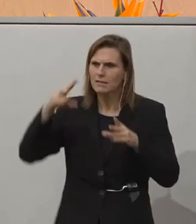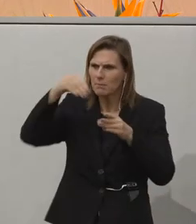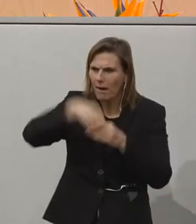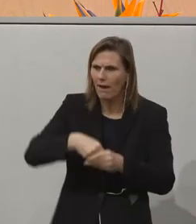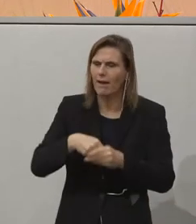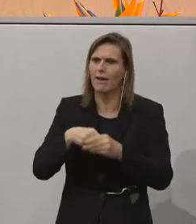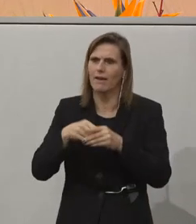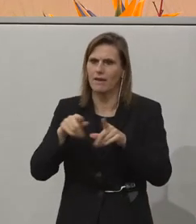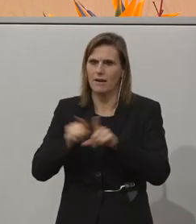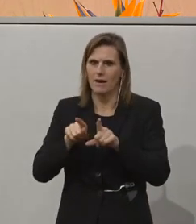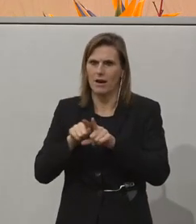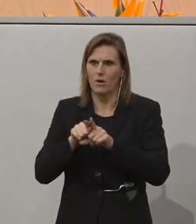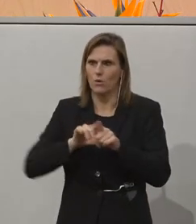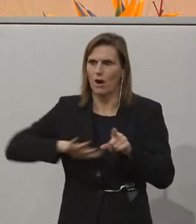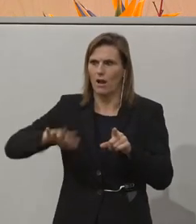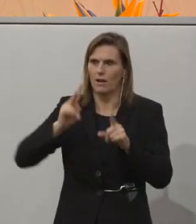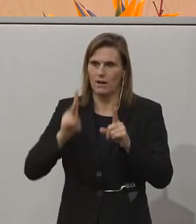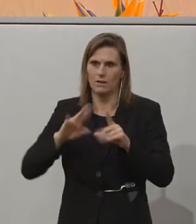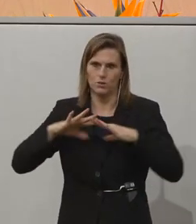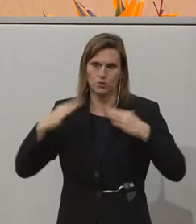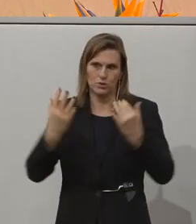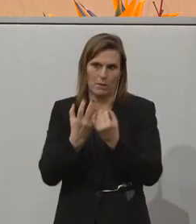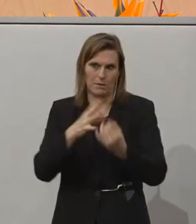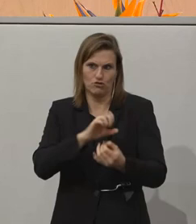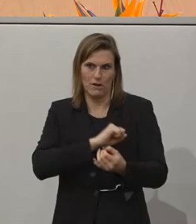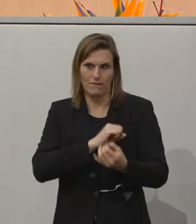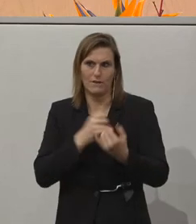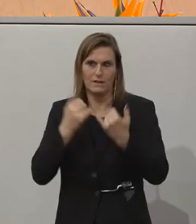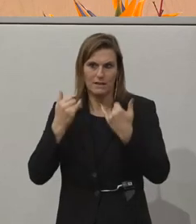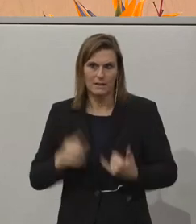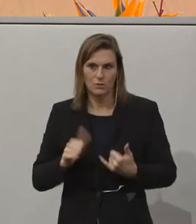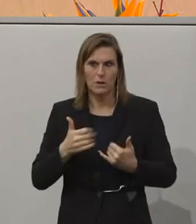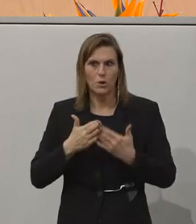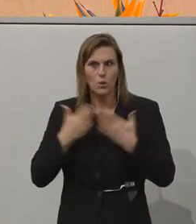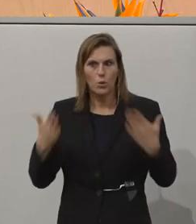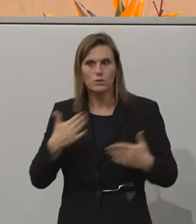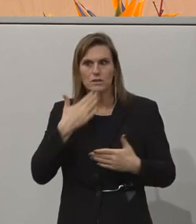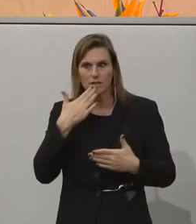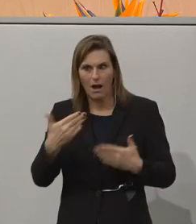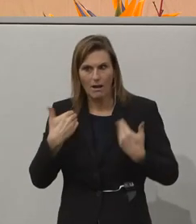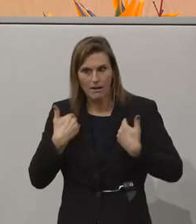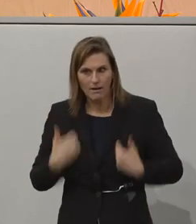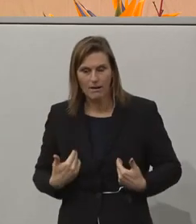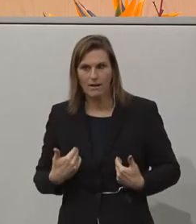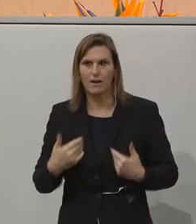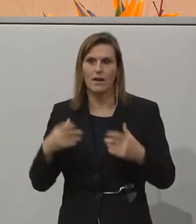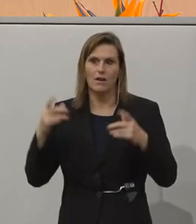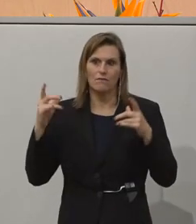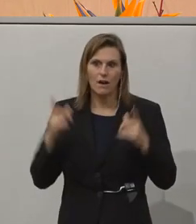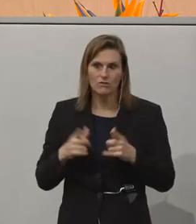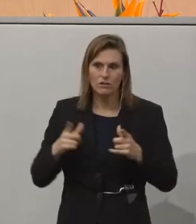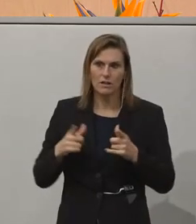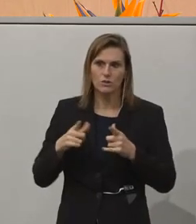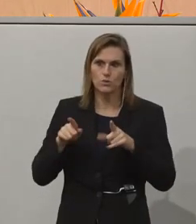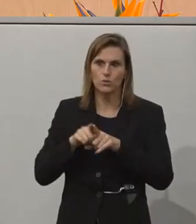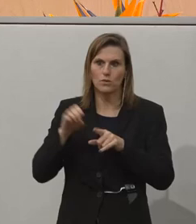das alle gemeinsam schaffen können. An dieser Stelle ein großes Danke von meiner Seite, von Seiten der Veranstalter, der SL